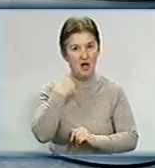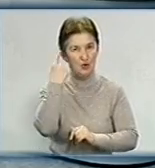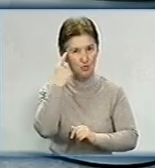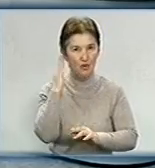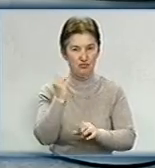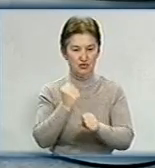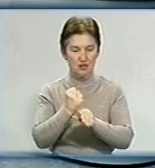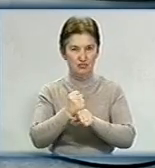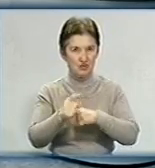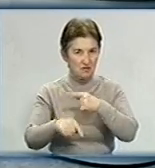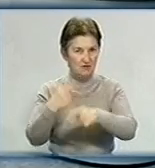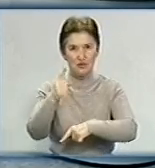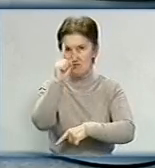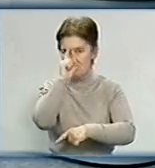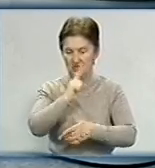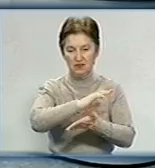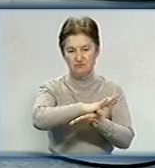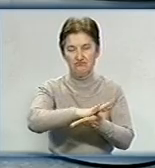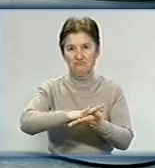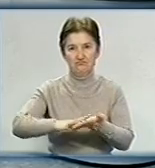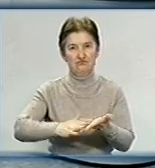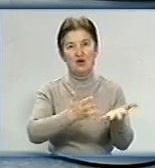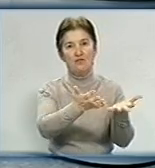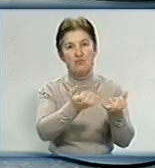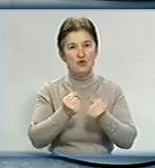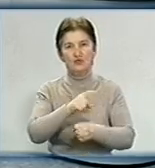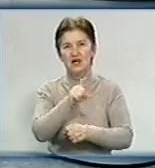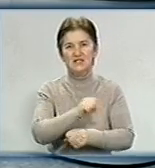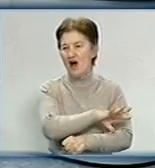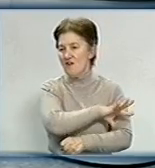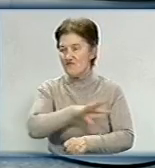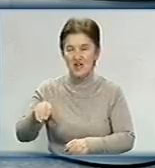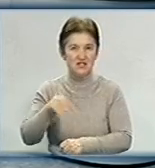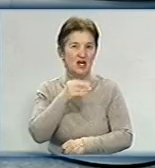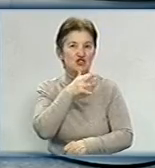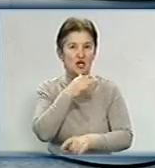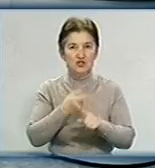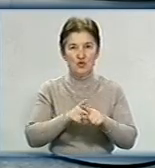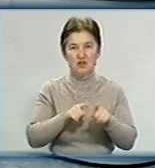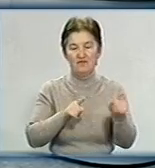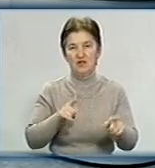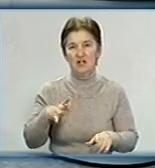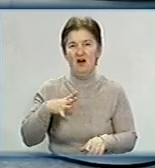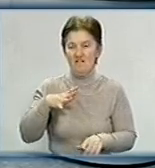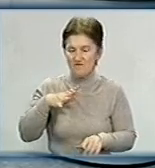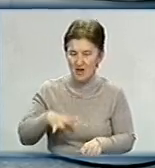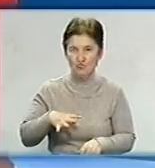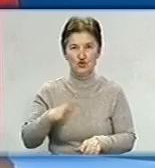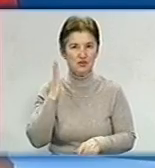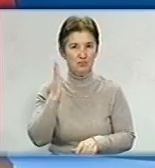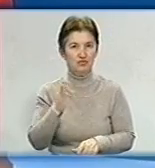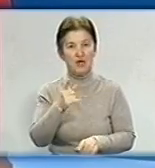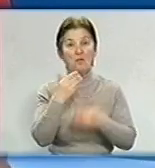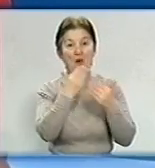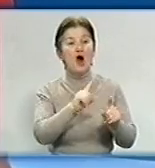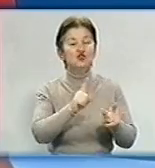наступному місяці, отримують повністю компенсацію за весь час, коли вони вимушені були не отримувати заробітну плату. А що далі?